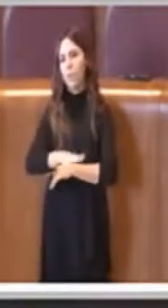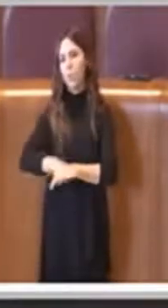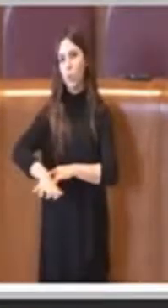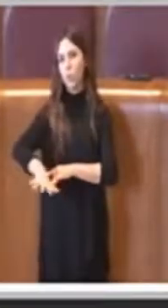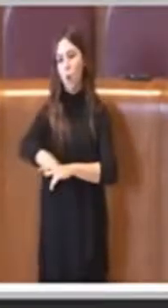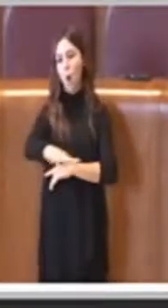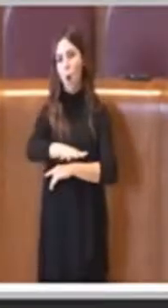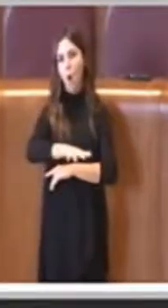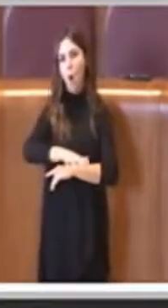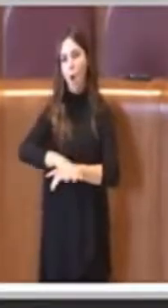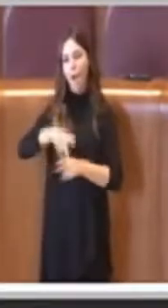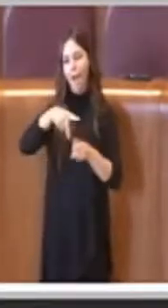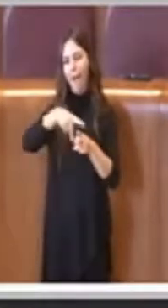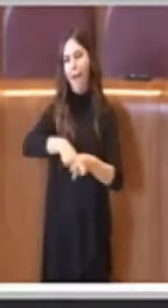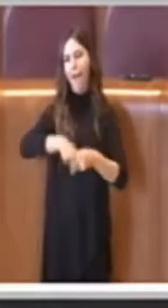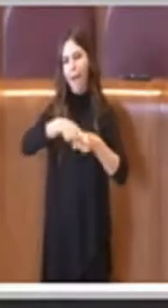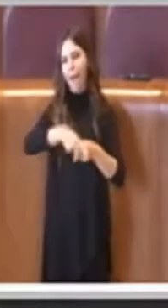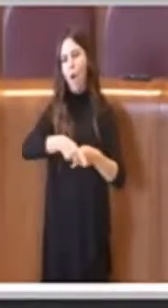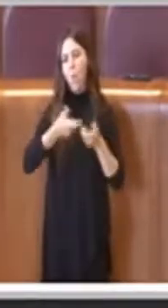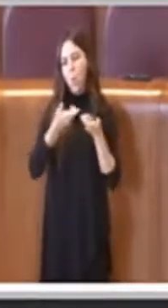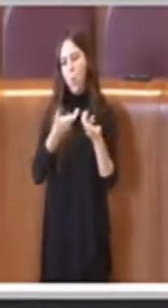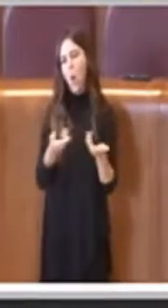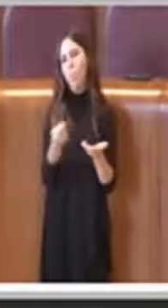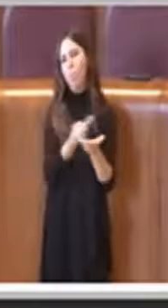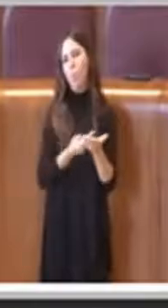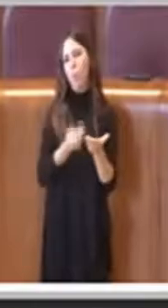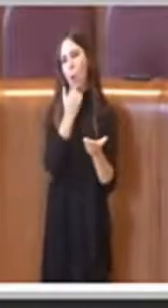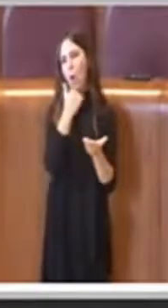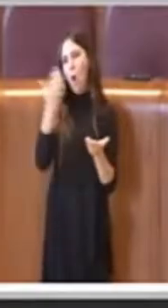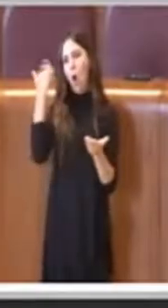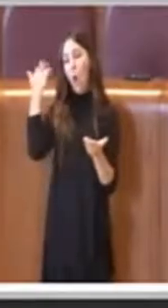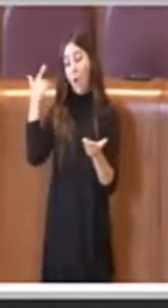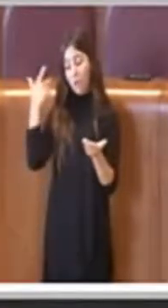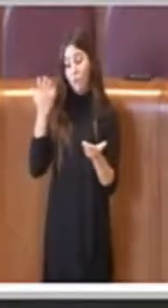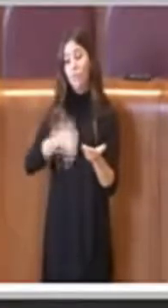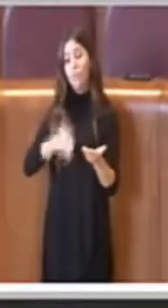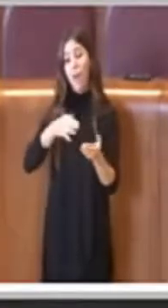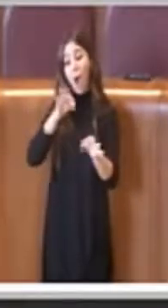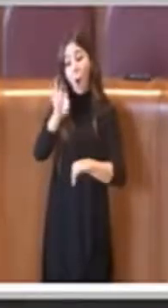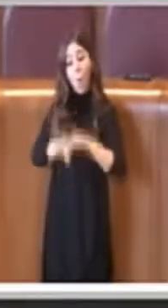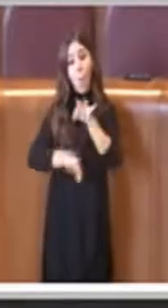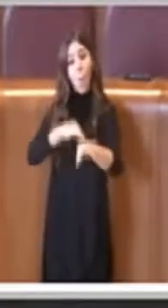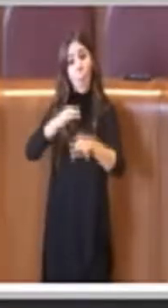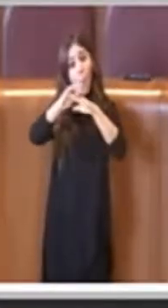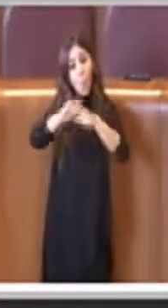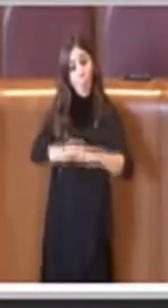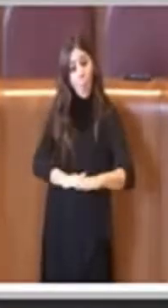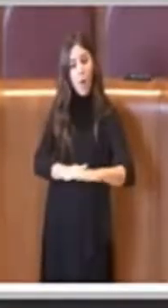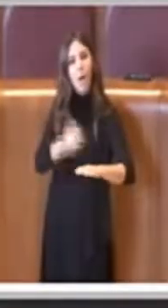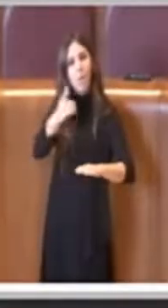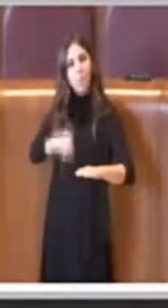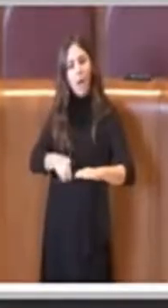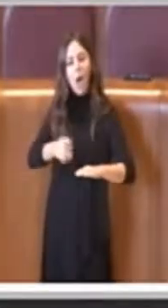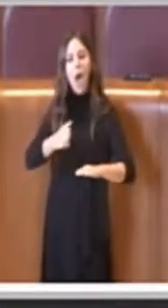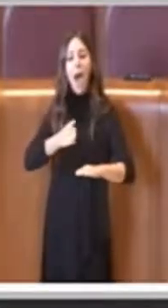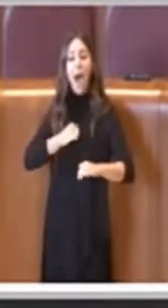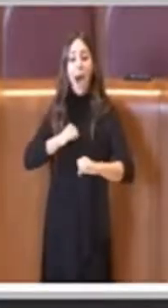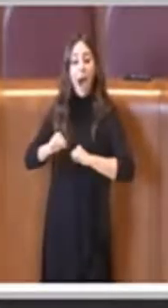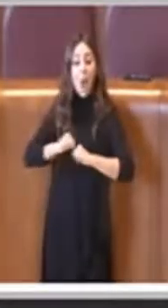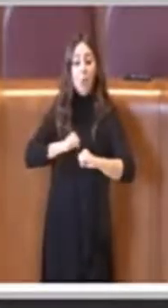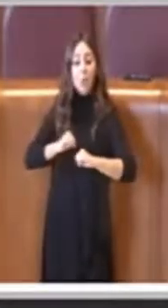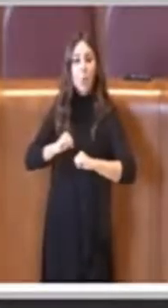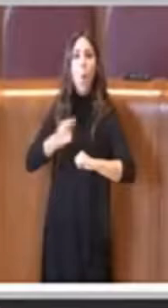cavalli per un vecchio progetto vengono accuditi e su questo l'amministrazione potrà